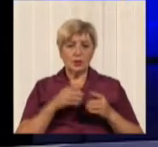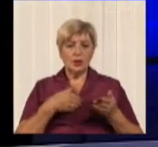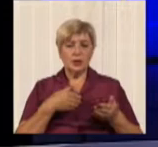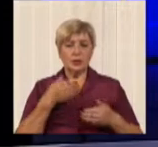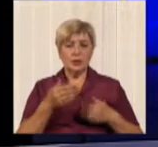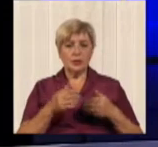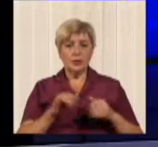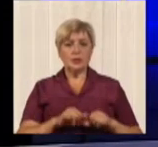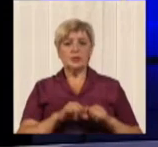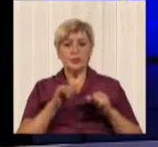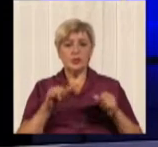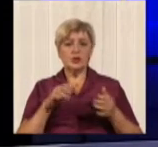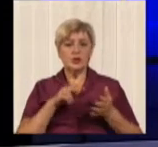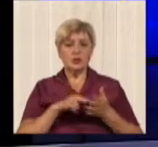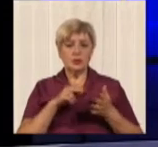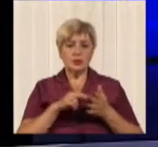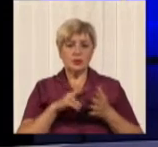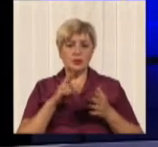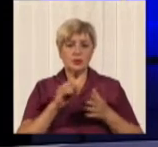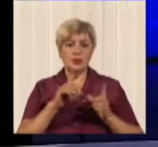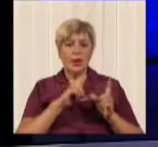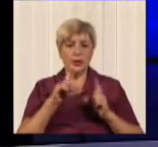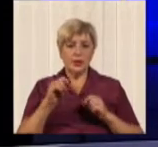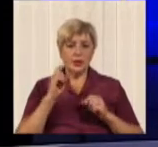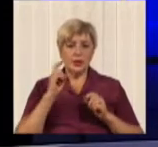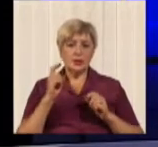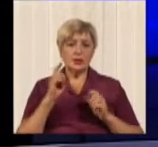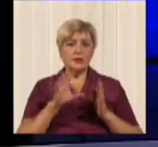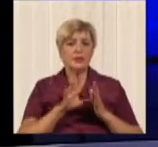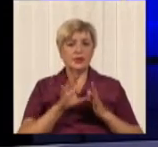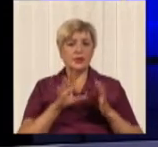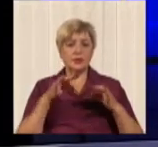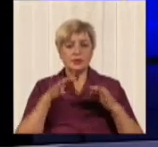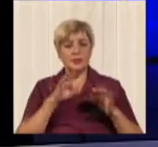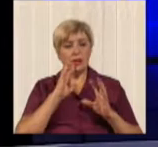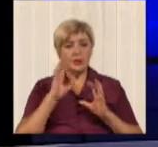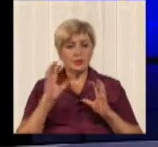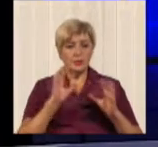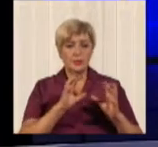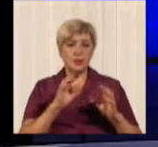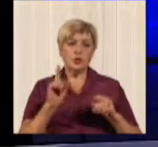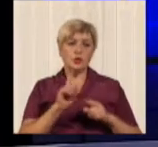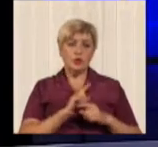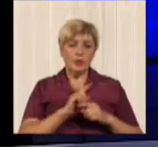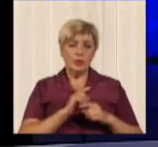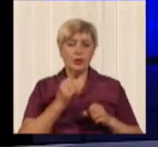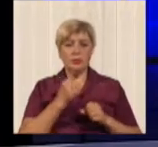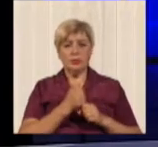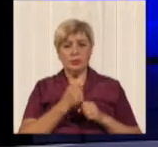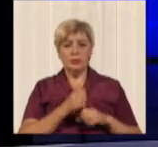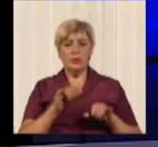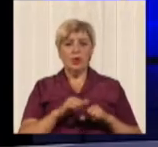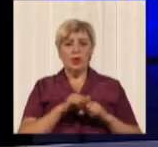вартості тарифів на проїзд у міському електротранспорті, він забезпечить нормальну роботу, розвиток та